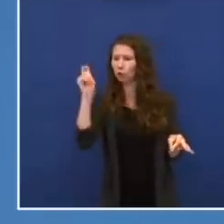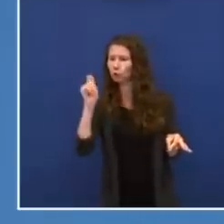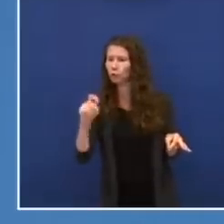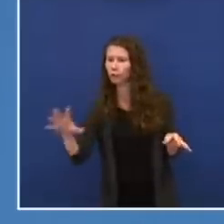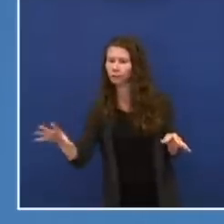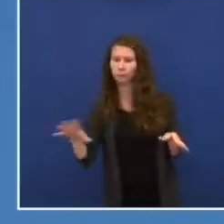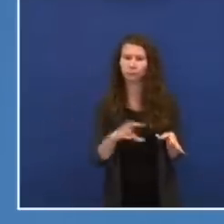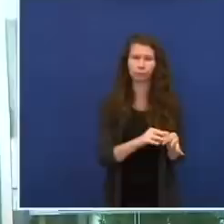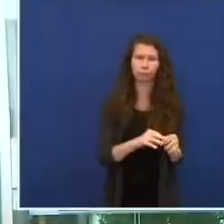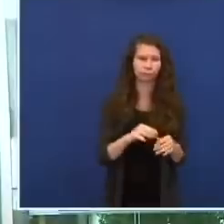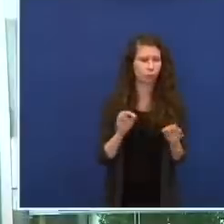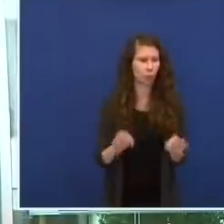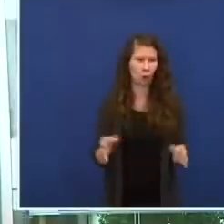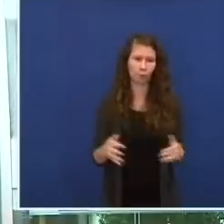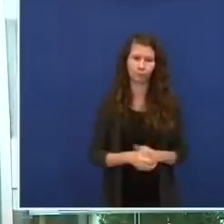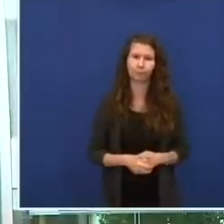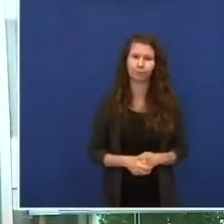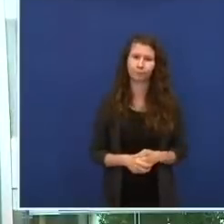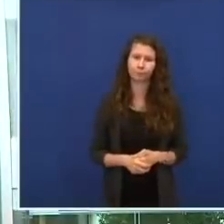Genau.